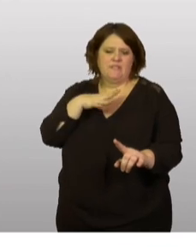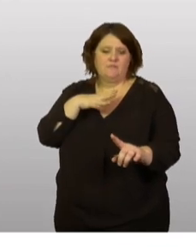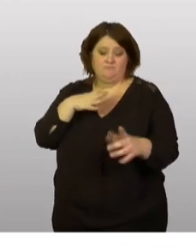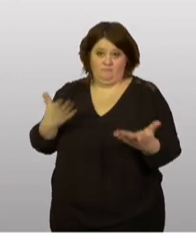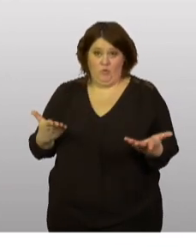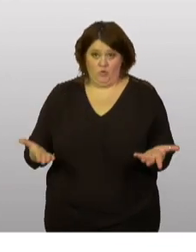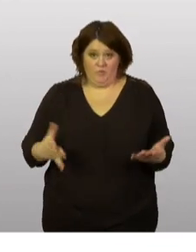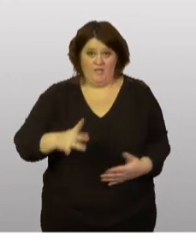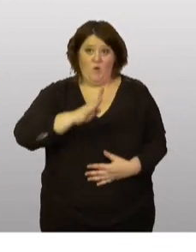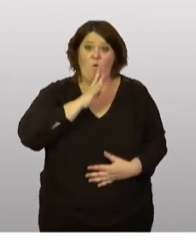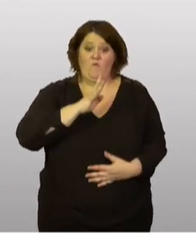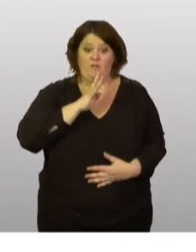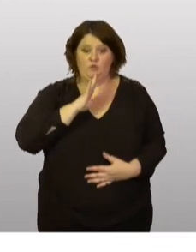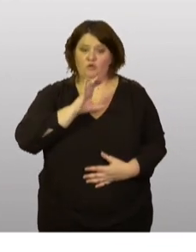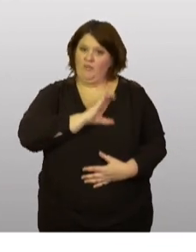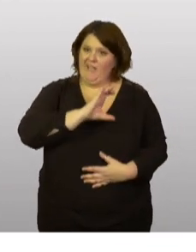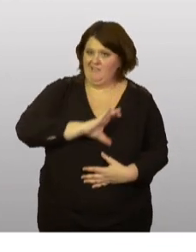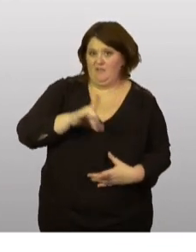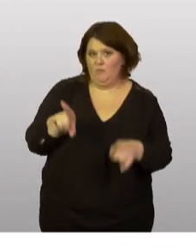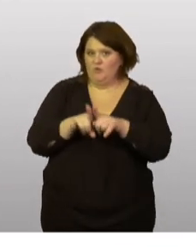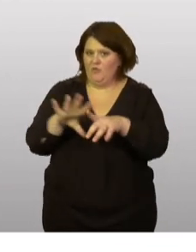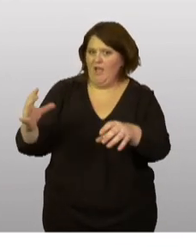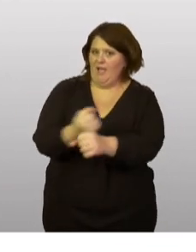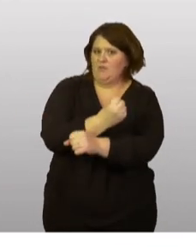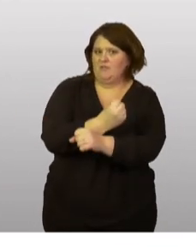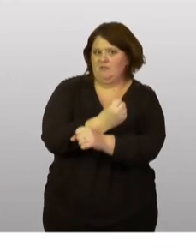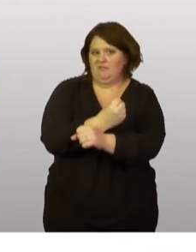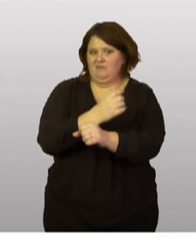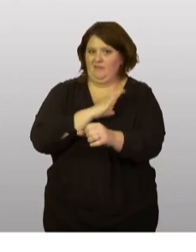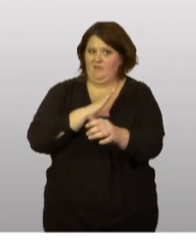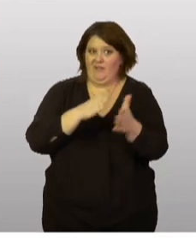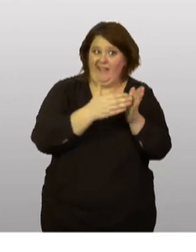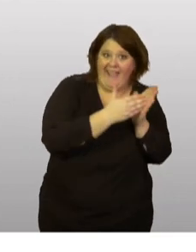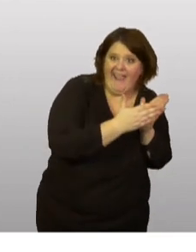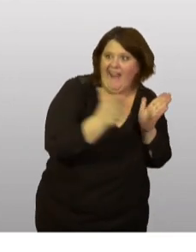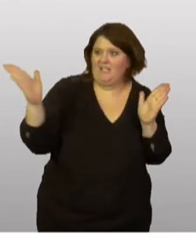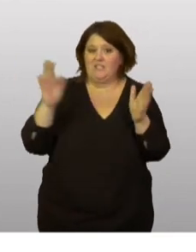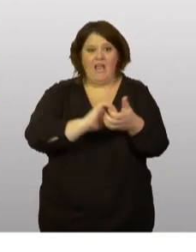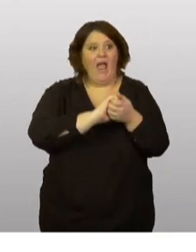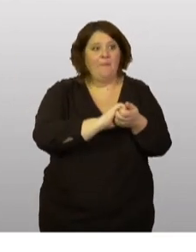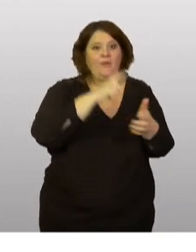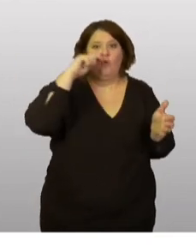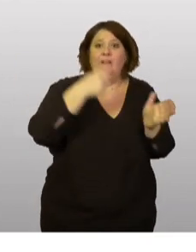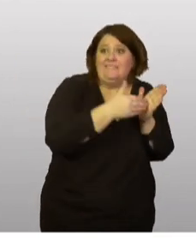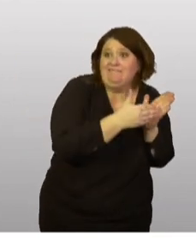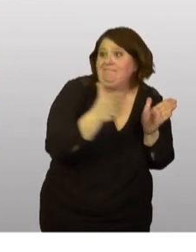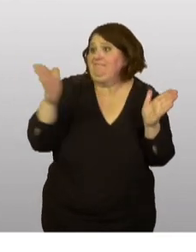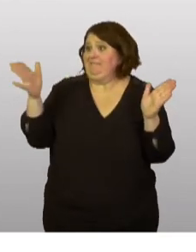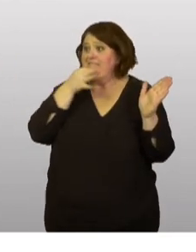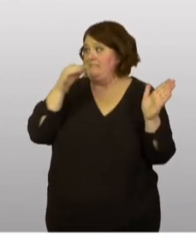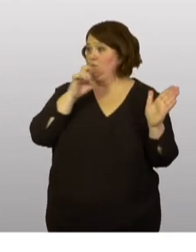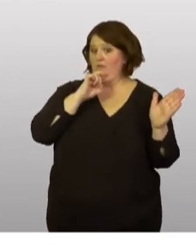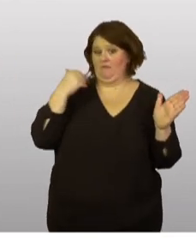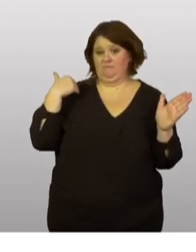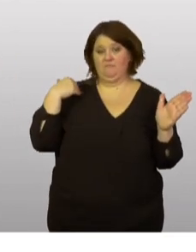de cette conférence et réussi, je crois, lors de cette conférence à élargir, au contraire, le cercle des amis de l'Ukraine, puisque vous avez là des pays